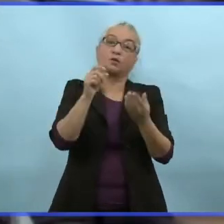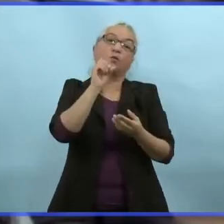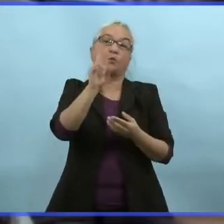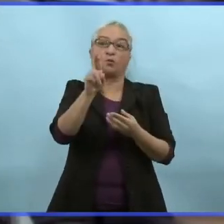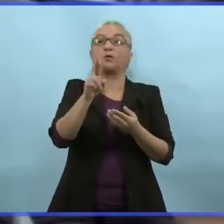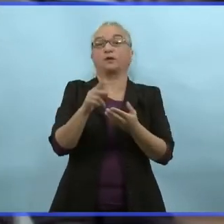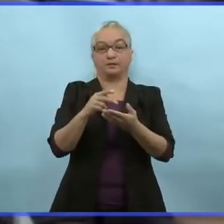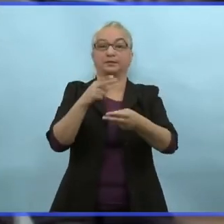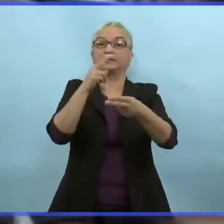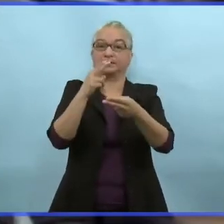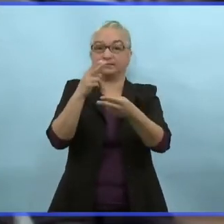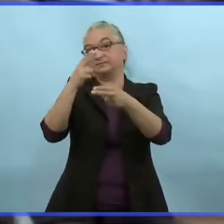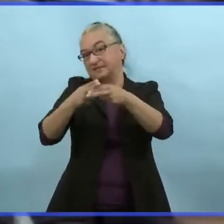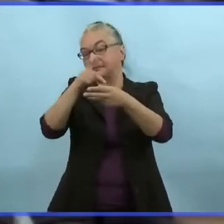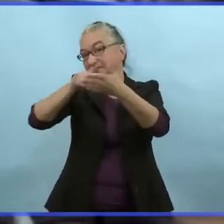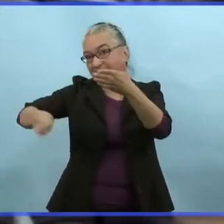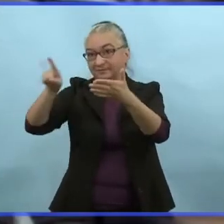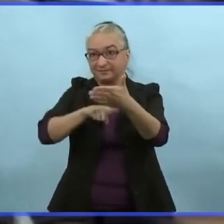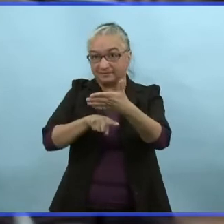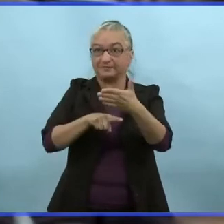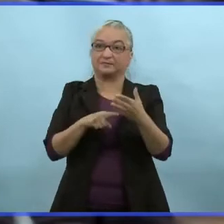ou un écran rouge, c'est tout.